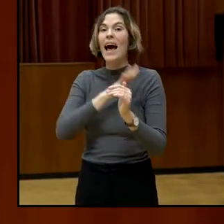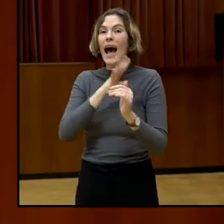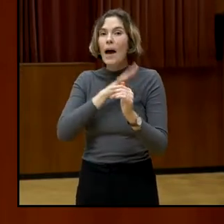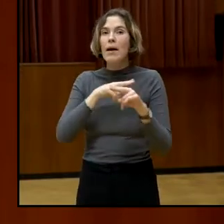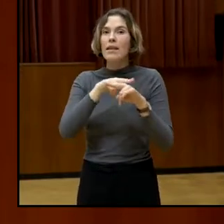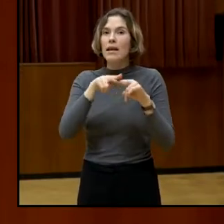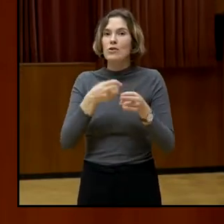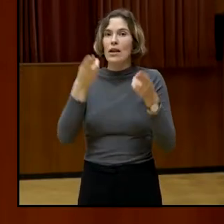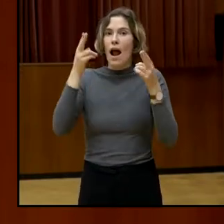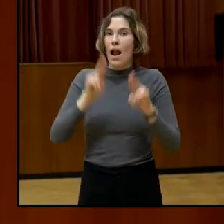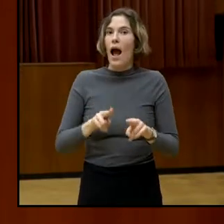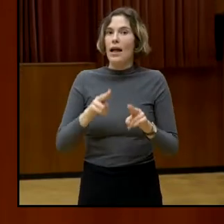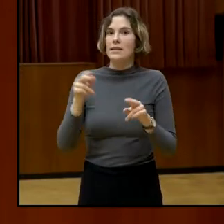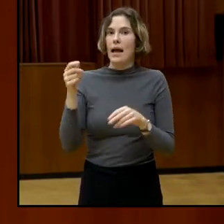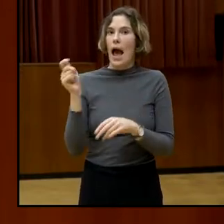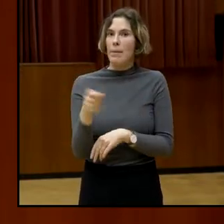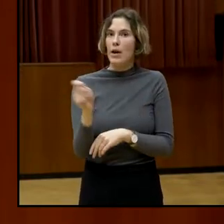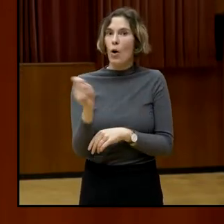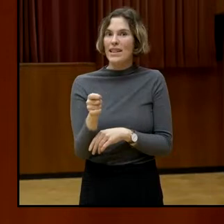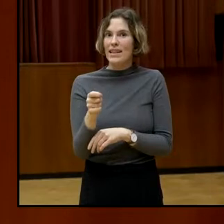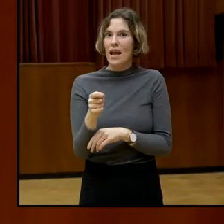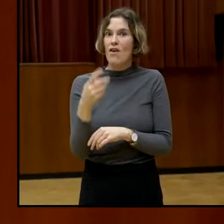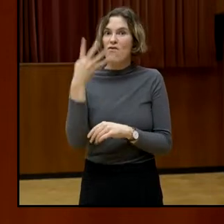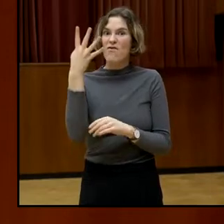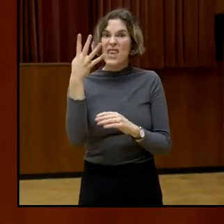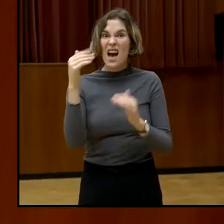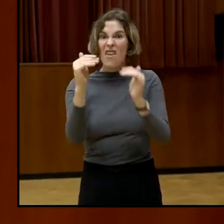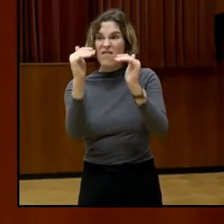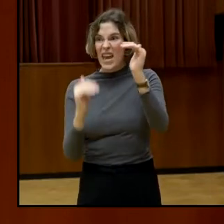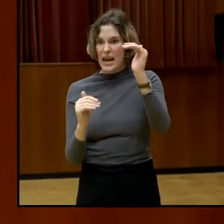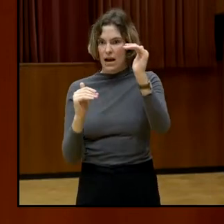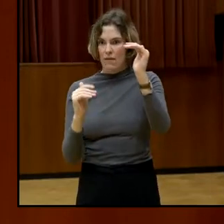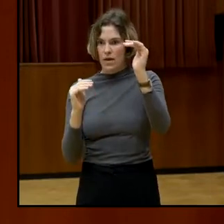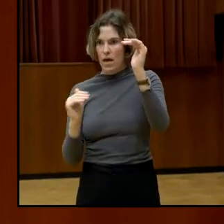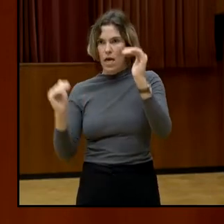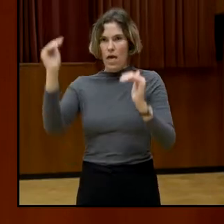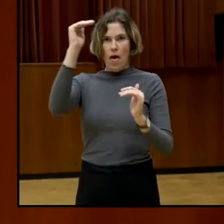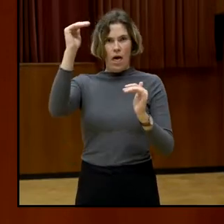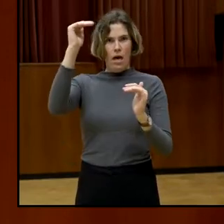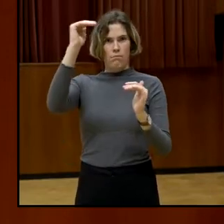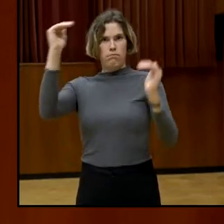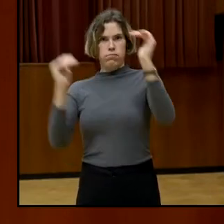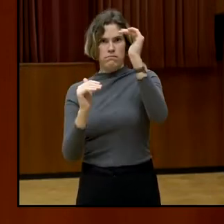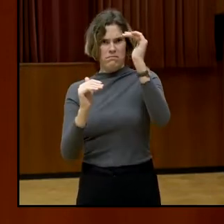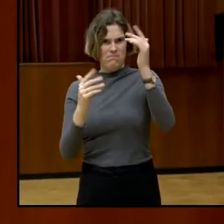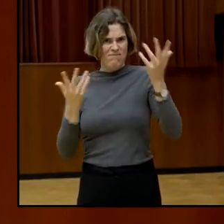vier weniger. Warum ist das so, beziehungsweise was kann man da dagegen tun?